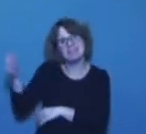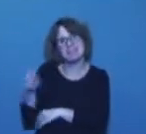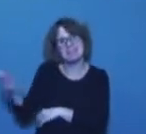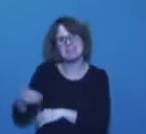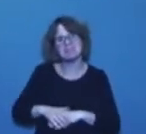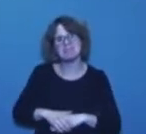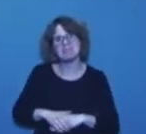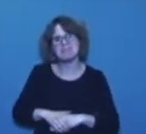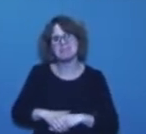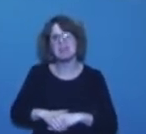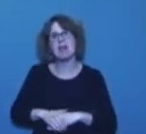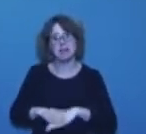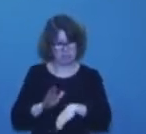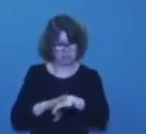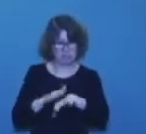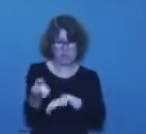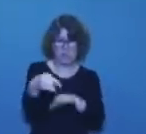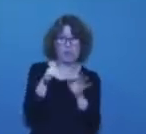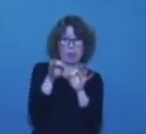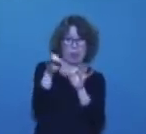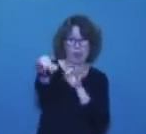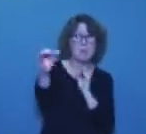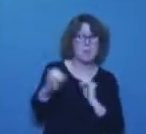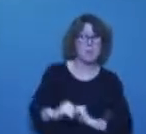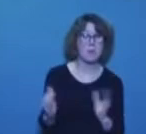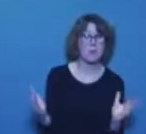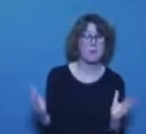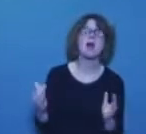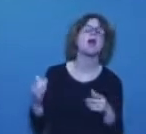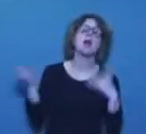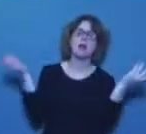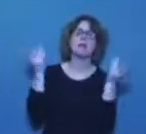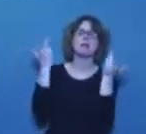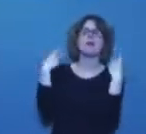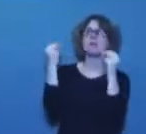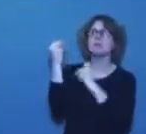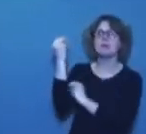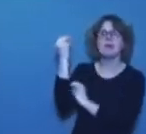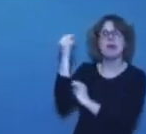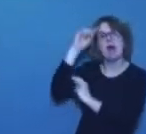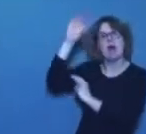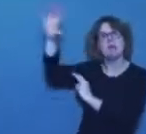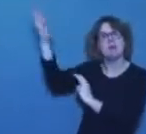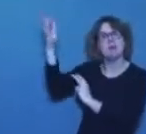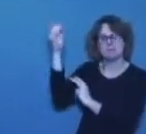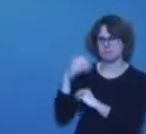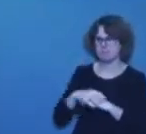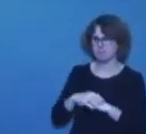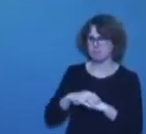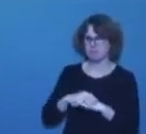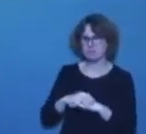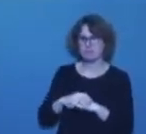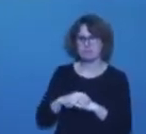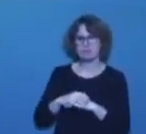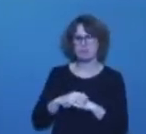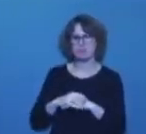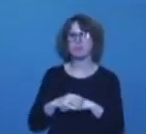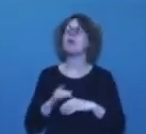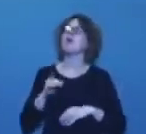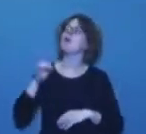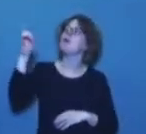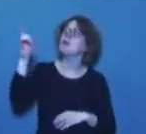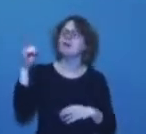Et tâchez de le répéter. Voilà ce que dit cette femme. « Contrairement à ce que j'entends, dit Mme Le Pen